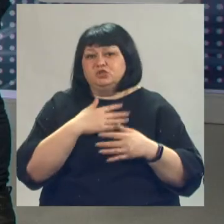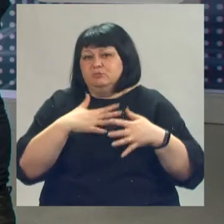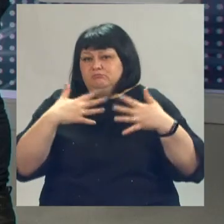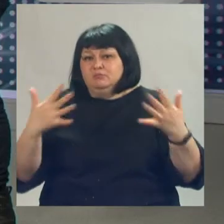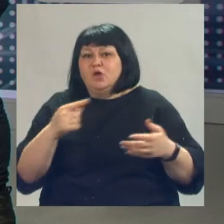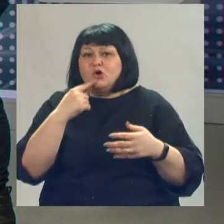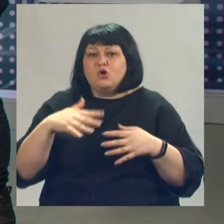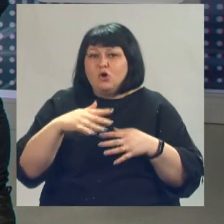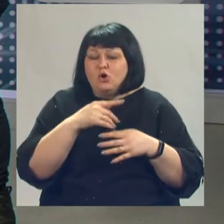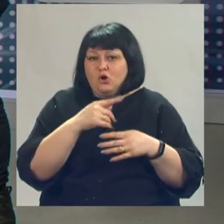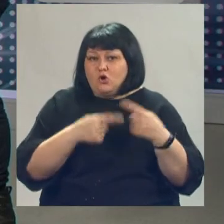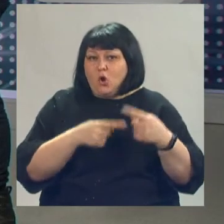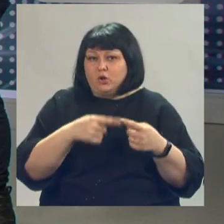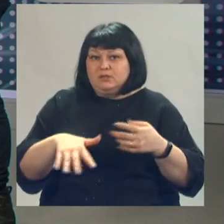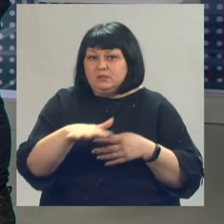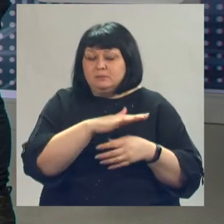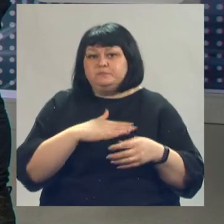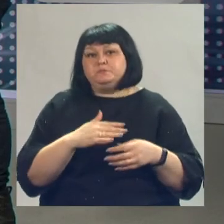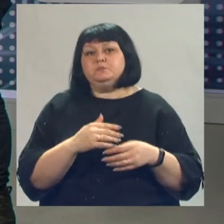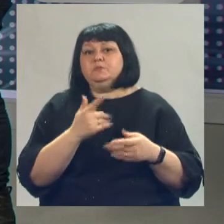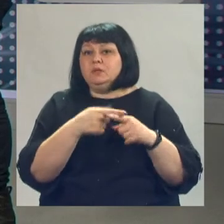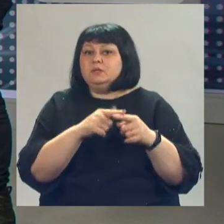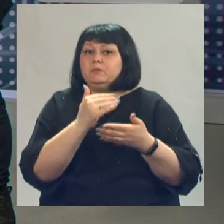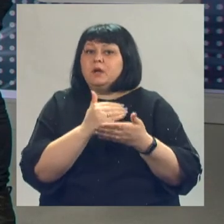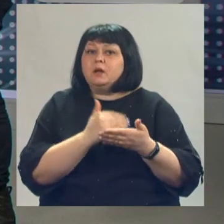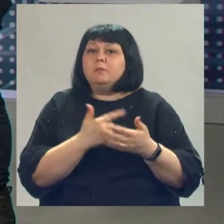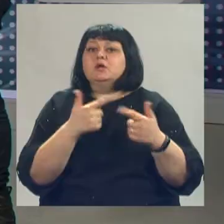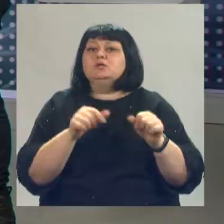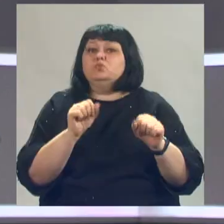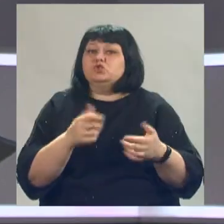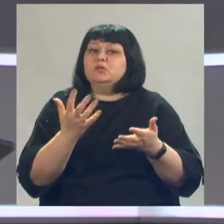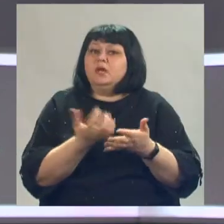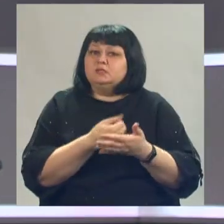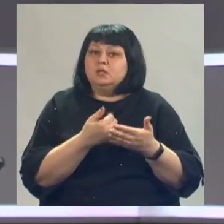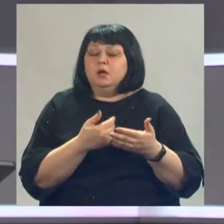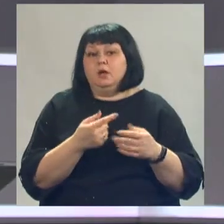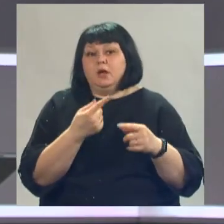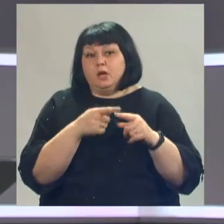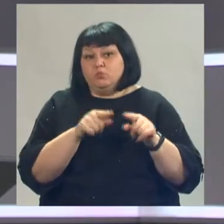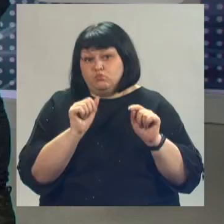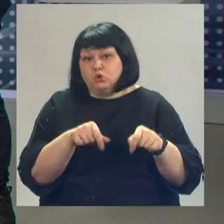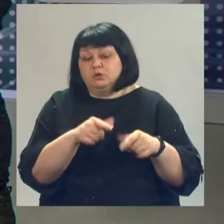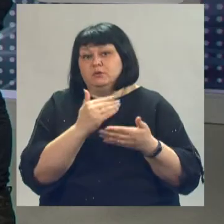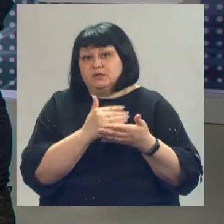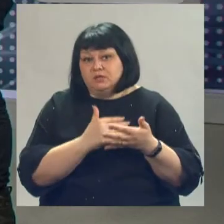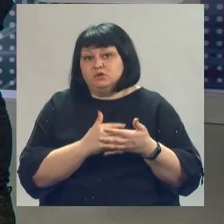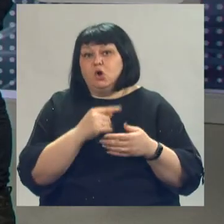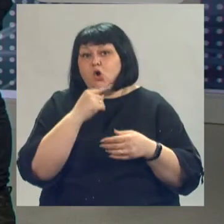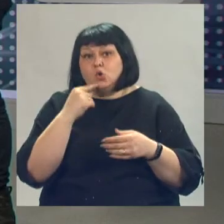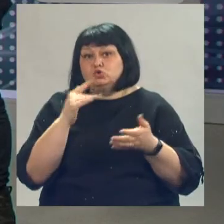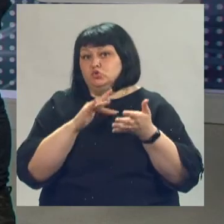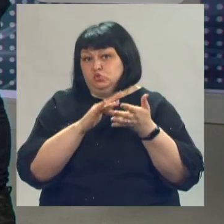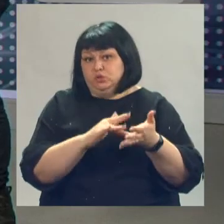Скажите, какая-то общая информация о программах, которые сейчас назвали, где ее можно найти? В принципе, ее можно найти на сайте Ростуризма.